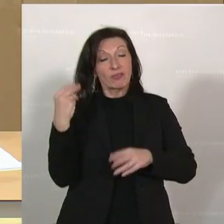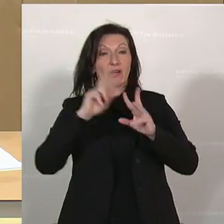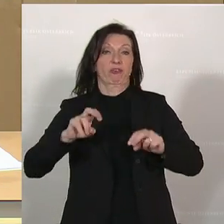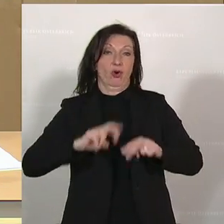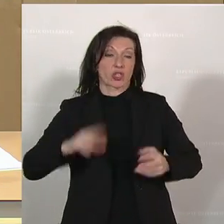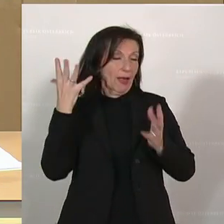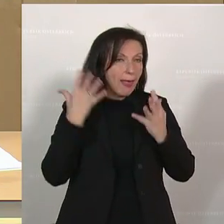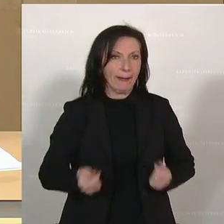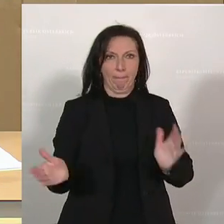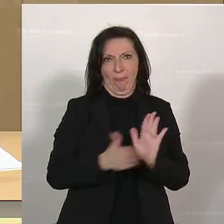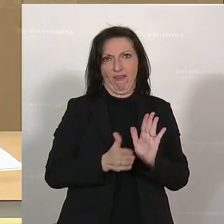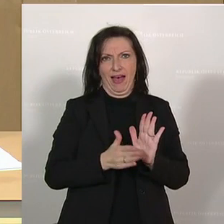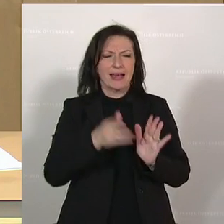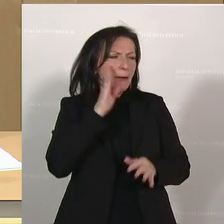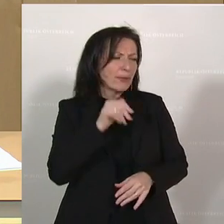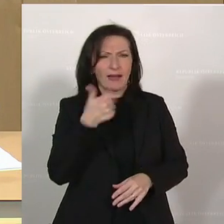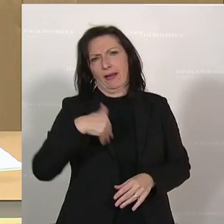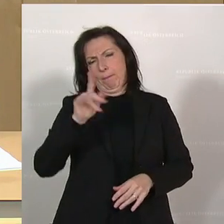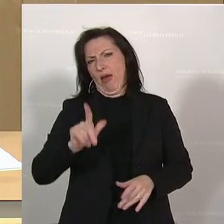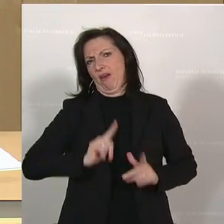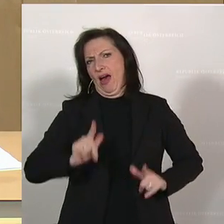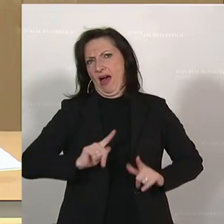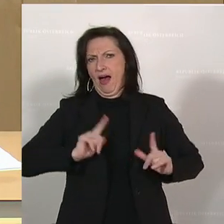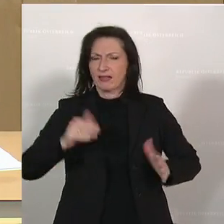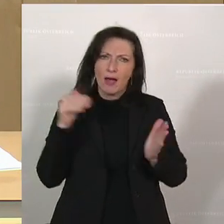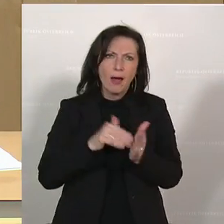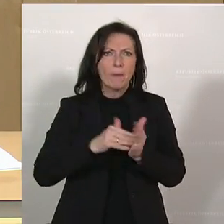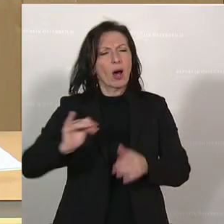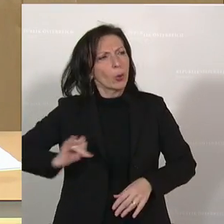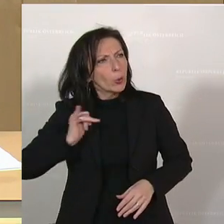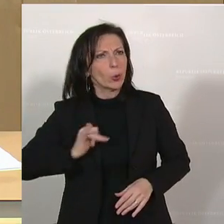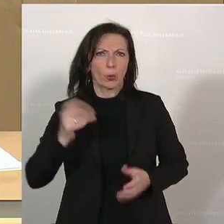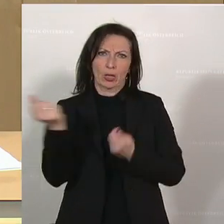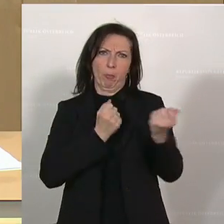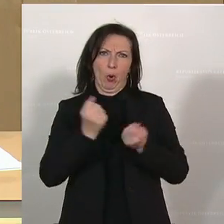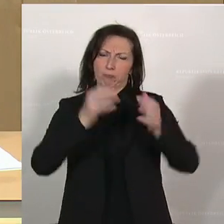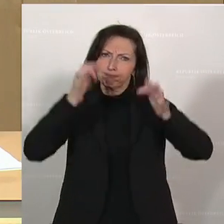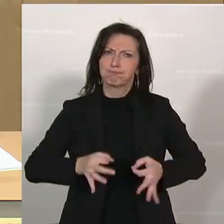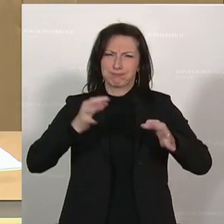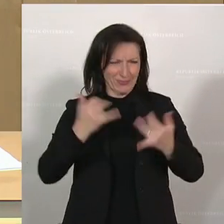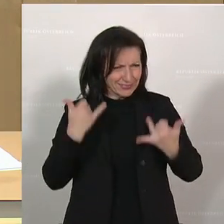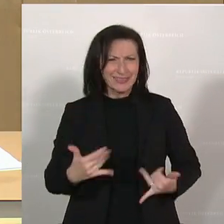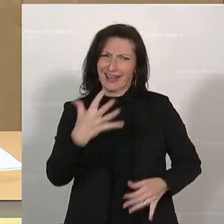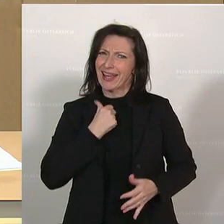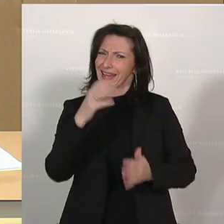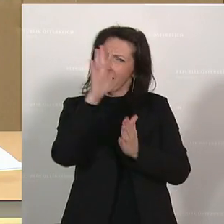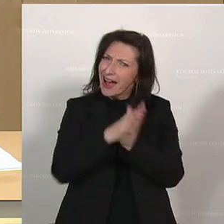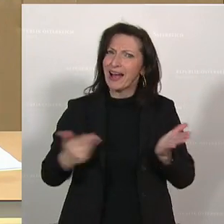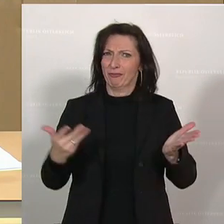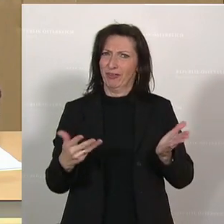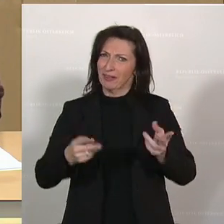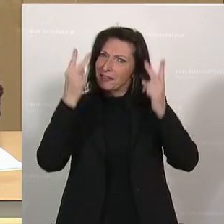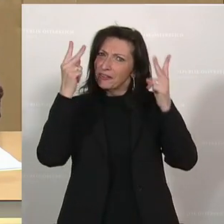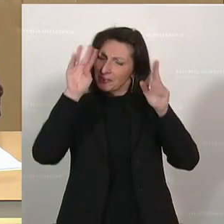Studie. Bitte warten Sie nicht länger zu. Machen wir moderne, starke Jugendpolitik und fangen wir endlich an. Und räumen wir ihr den